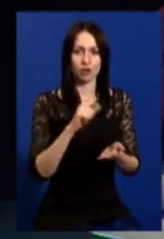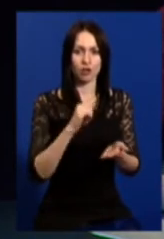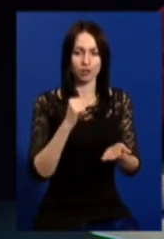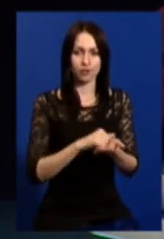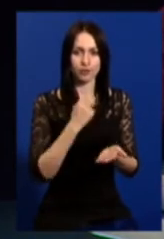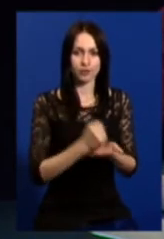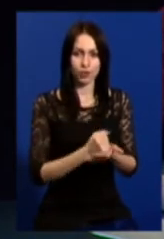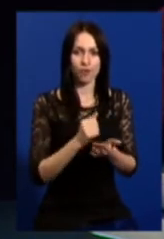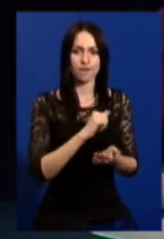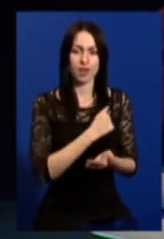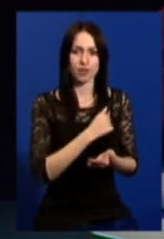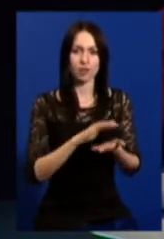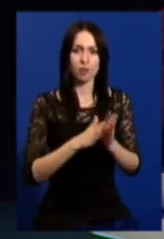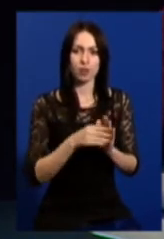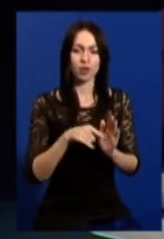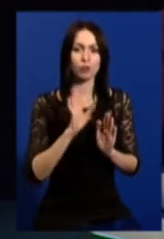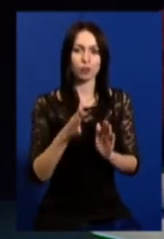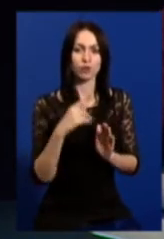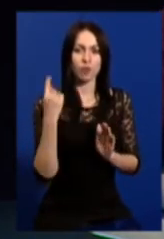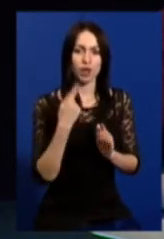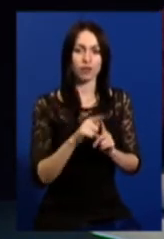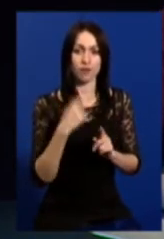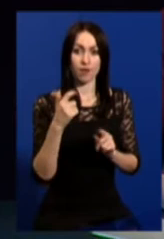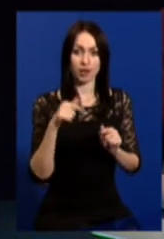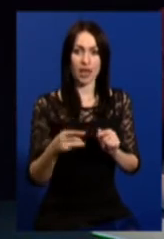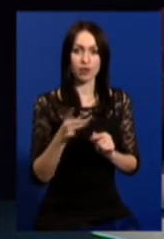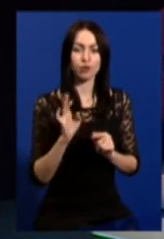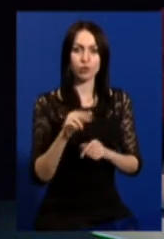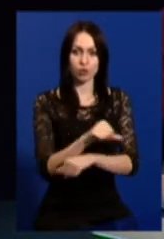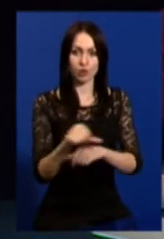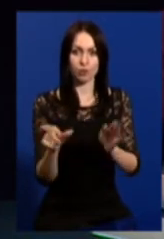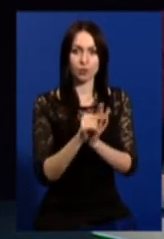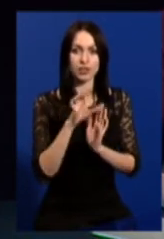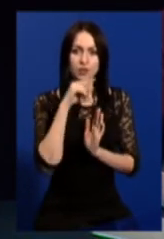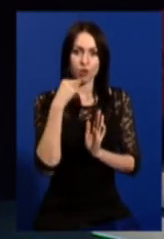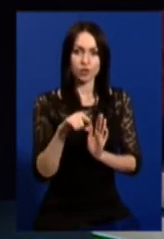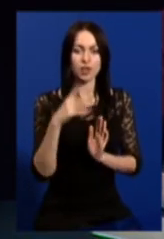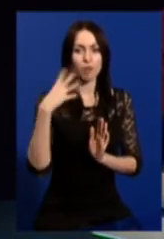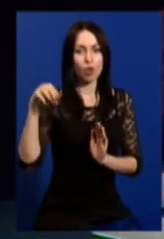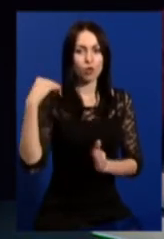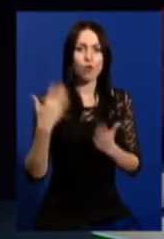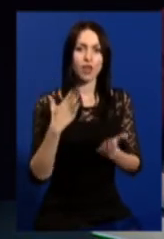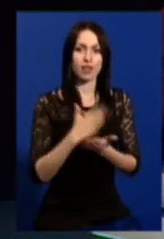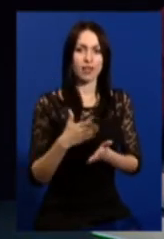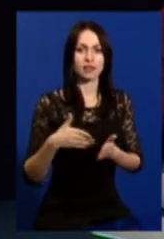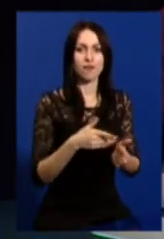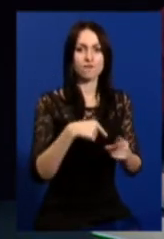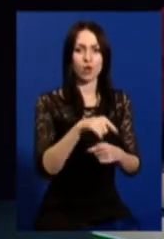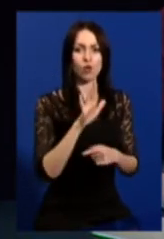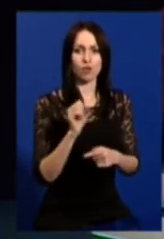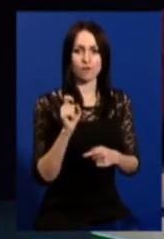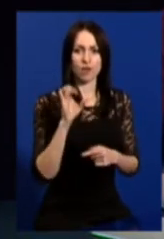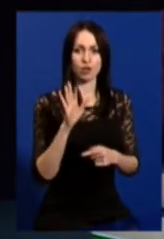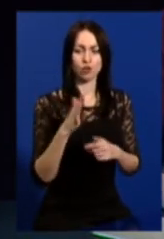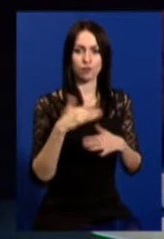вводиться у 10 областях, зокрема у Харківській. Це регіони, які межують кордоном з Росією, Молдовою або мають вихід в Азовське море.